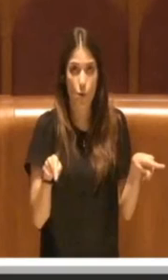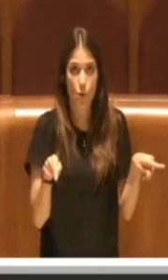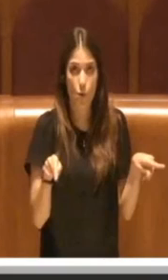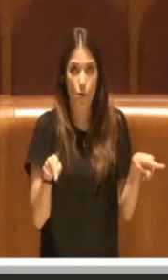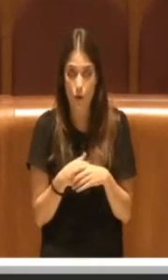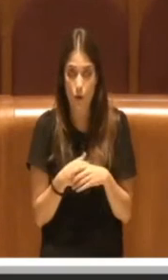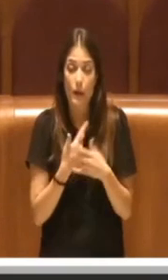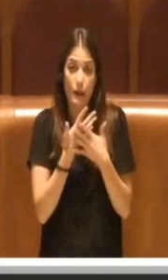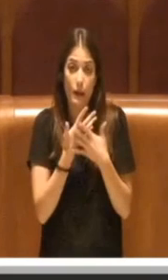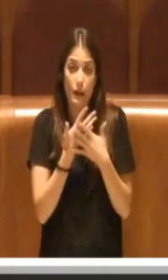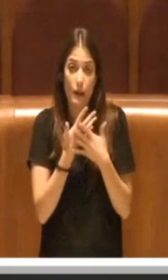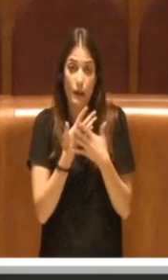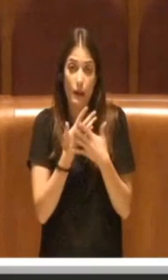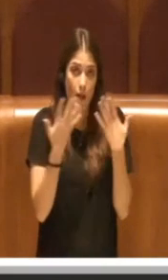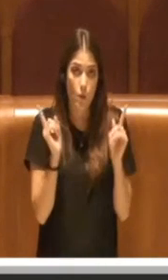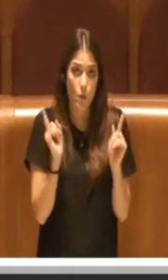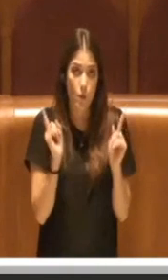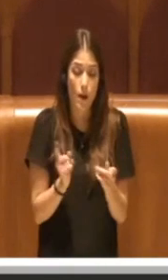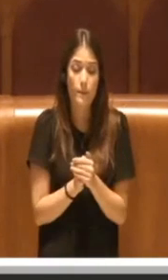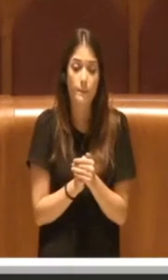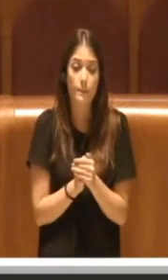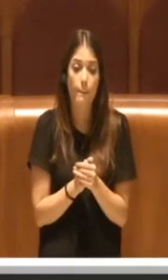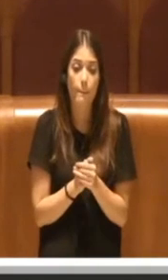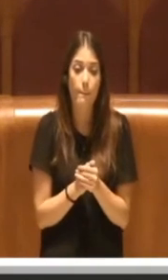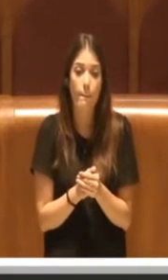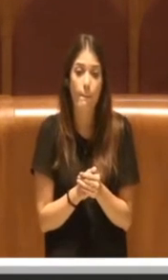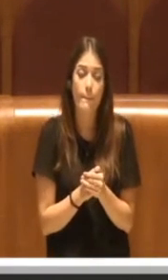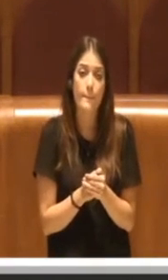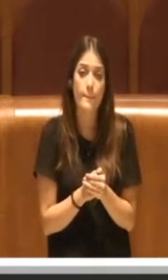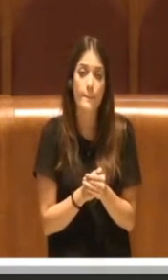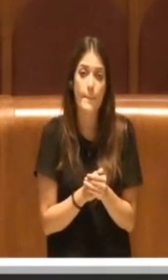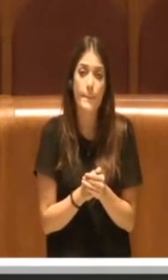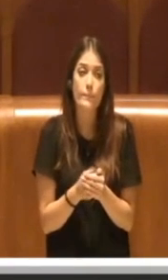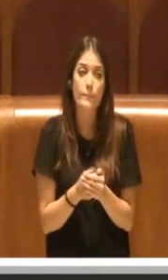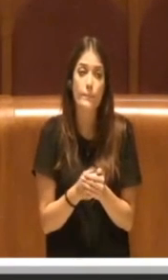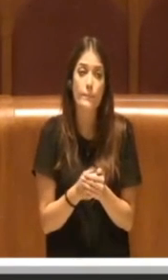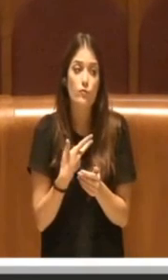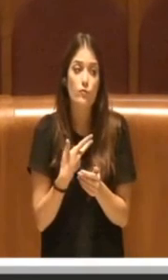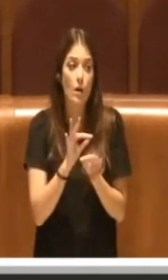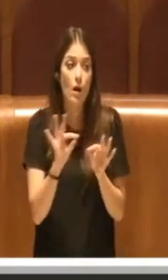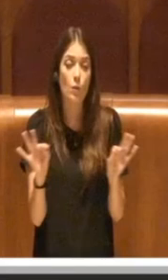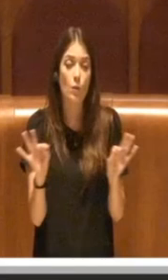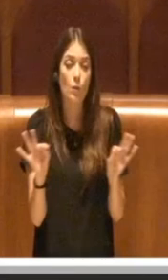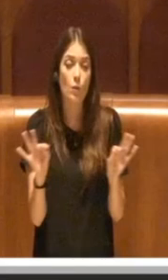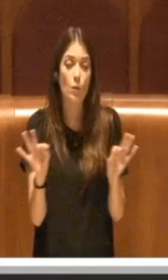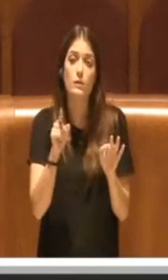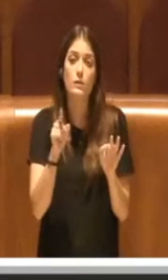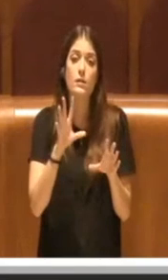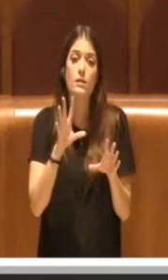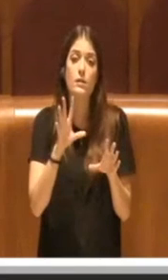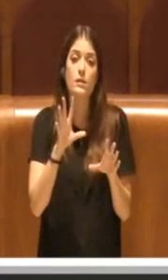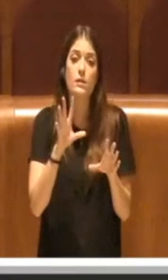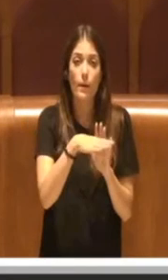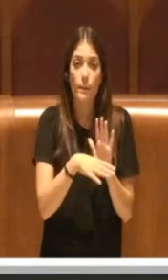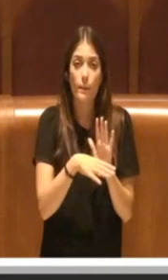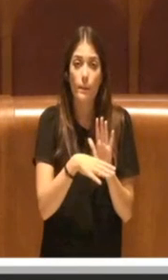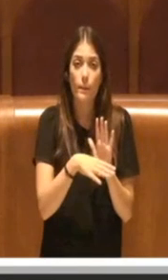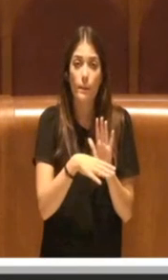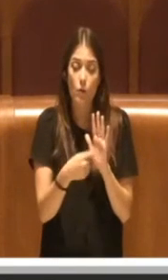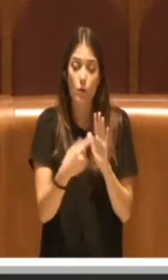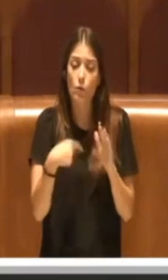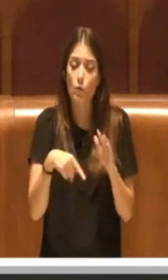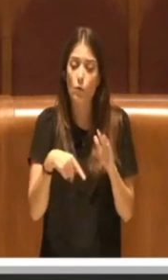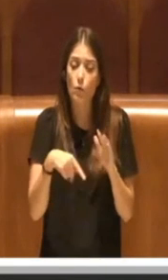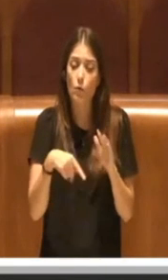Ovviamente ci sono delle cose mantenute in questo piano che noi stiamo comunque già